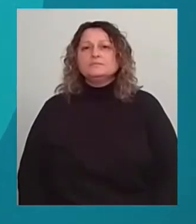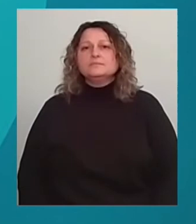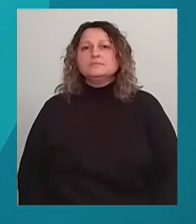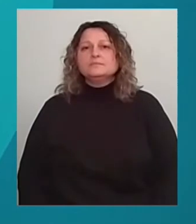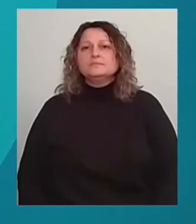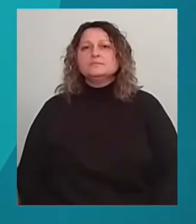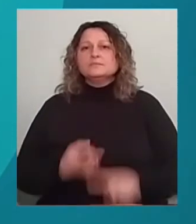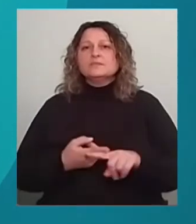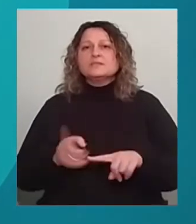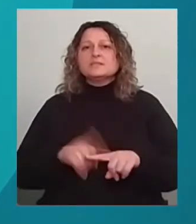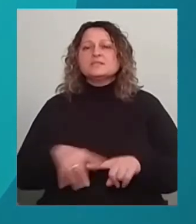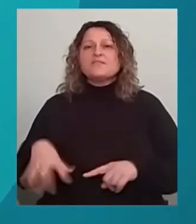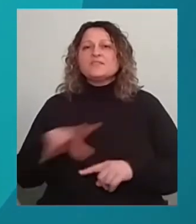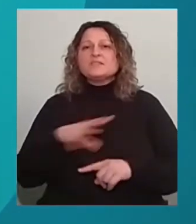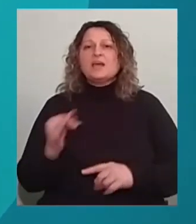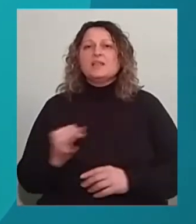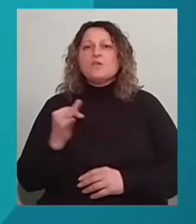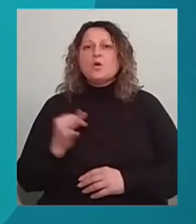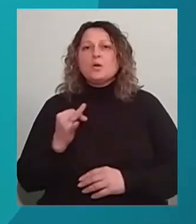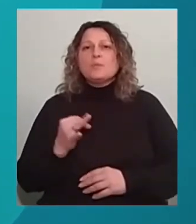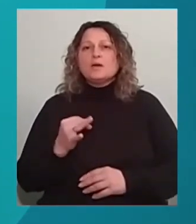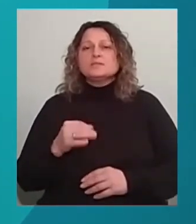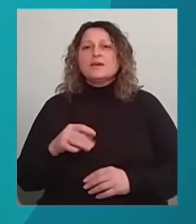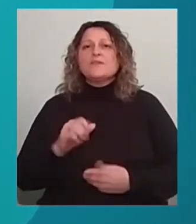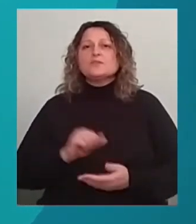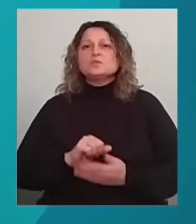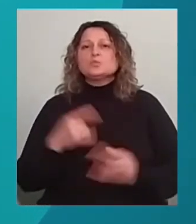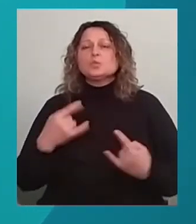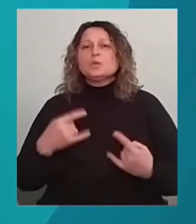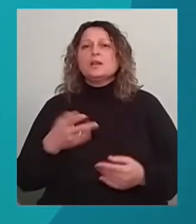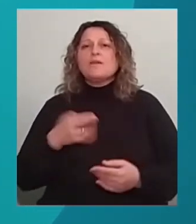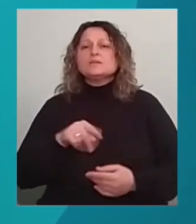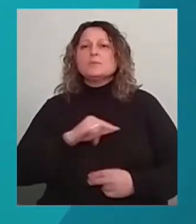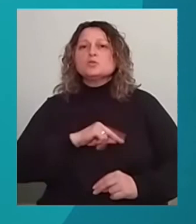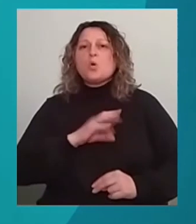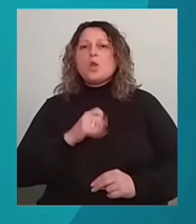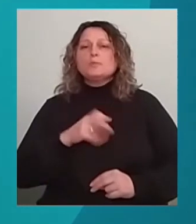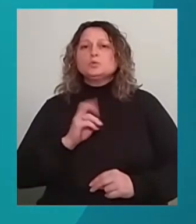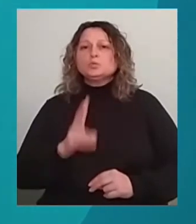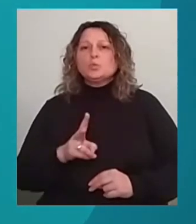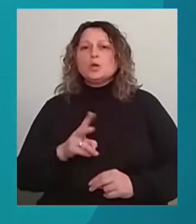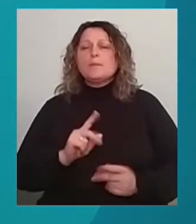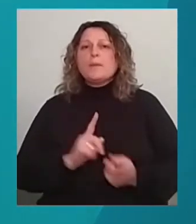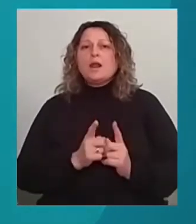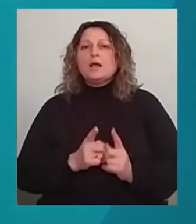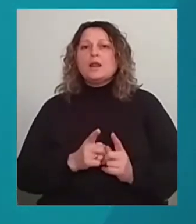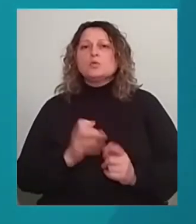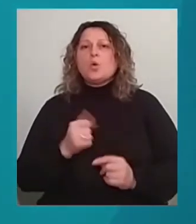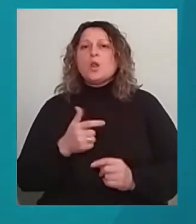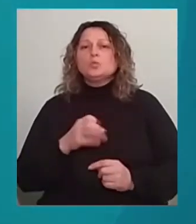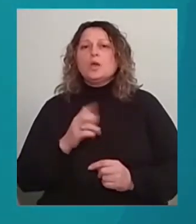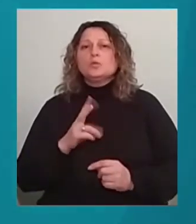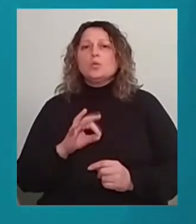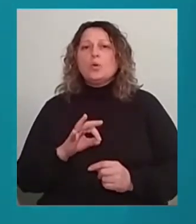Наразі це вся інформація. В студії для вас працювала ведуча Ольга Міщук, сурдопереклад Ольга Дуленко.